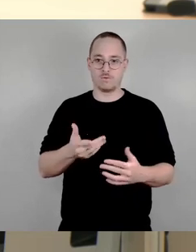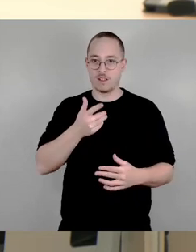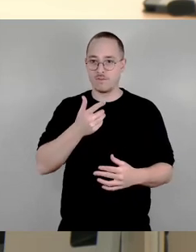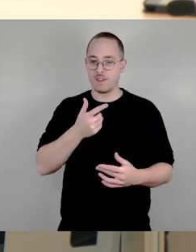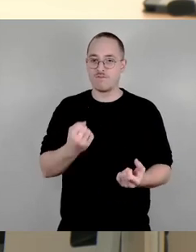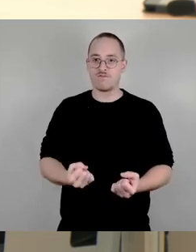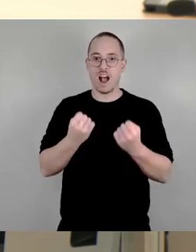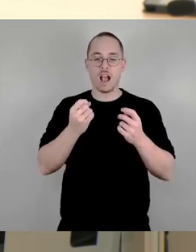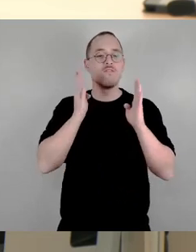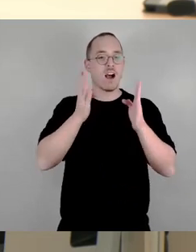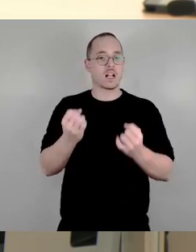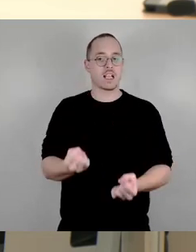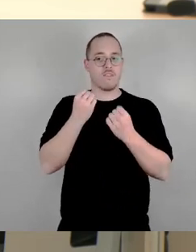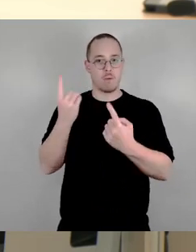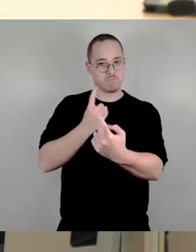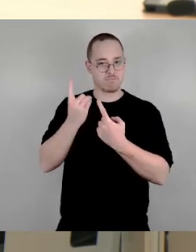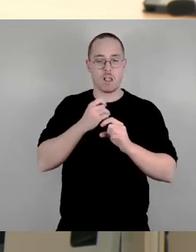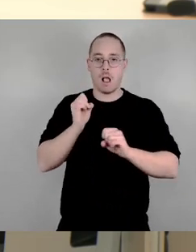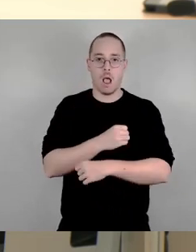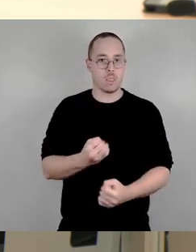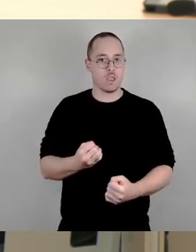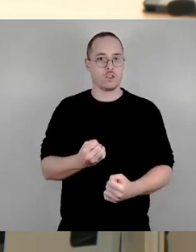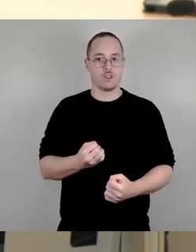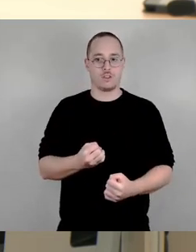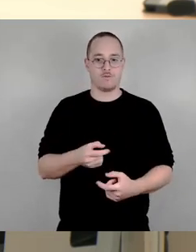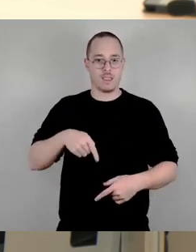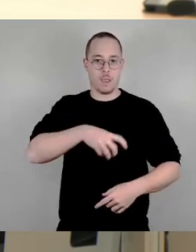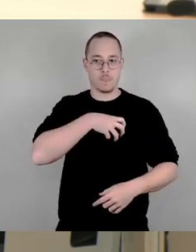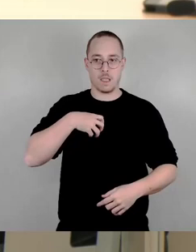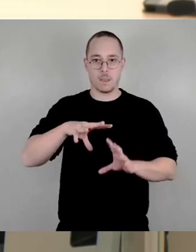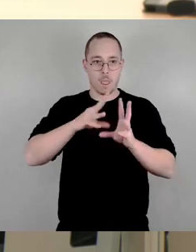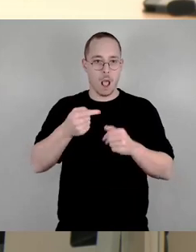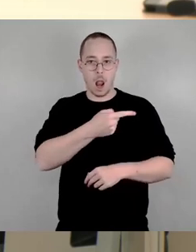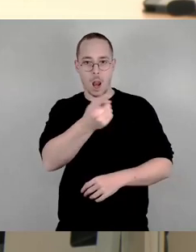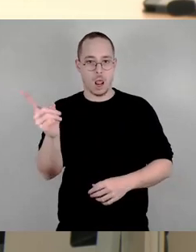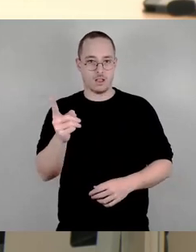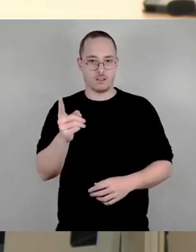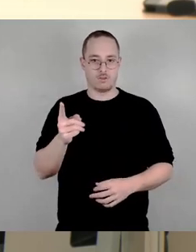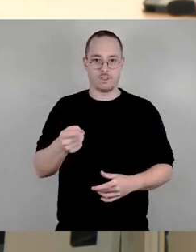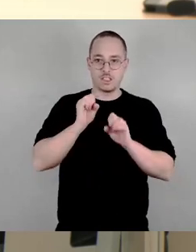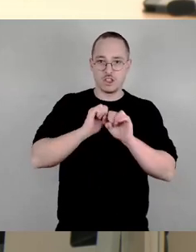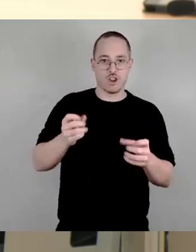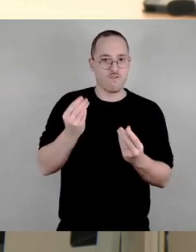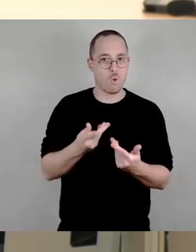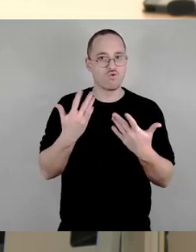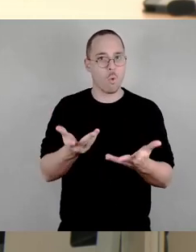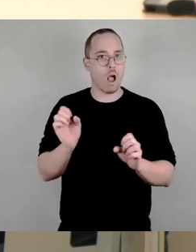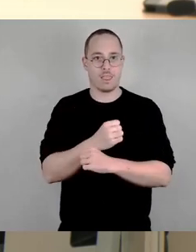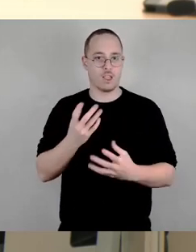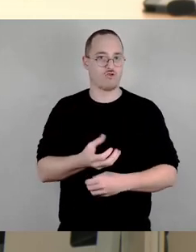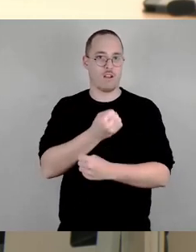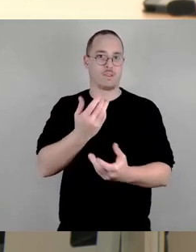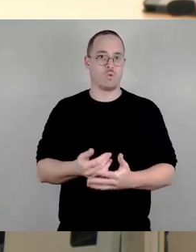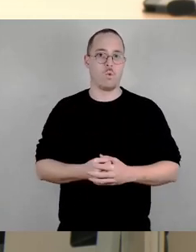willkommen fühlen. Das ist weder sozial noch liberal, wie Sie, CDU, in Ihrem Wahlprogramm behaupten, sondern reinster rechter